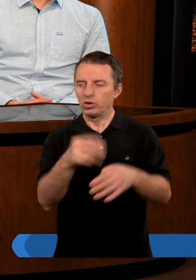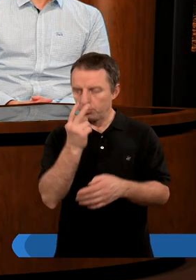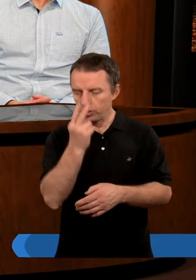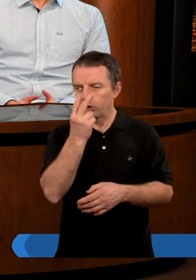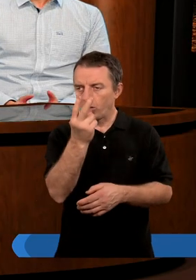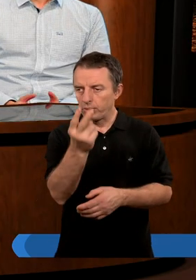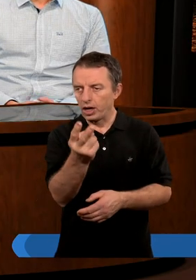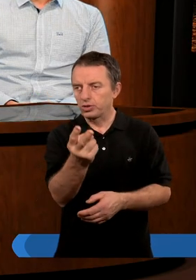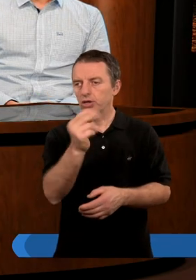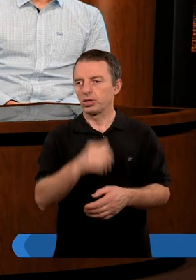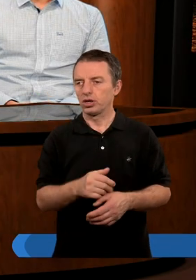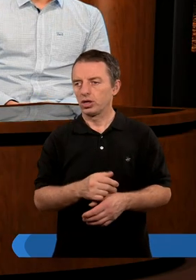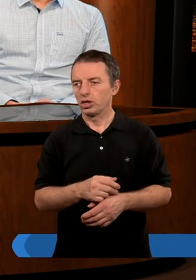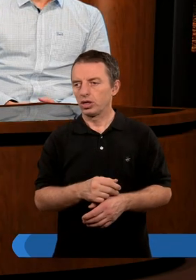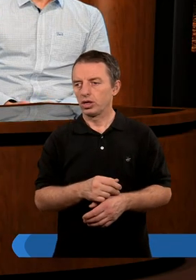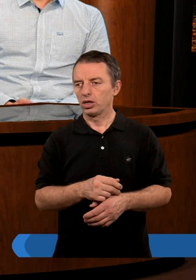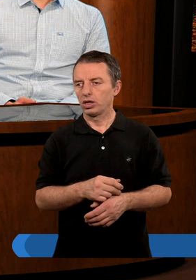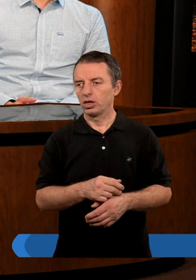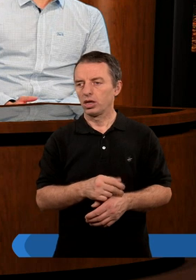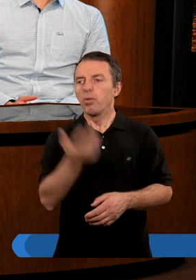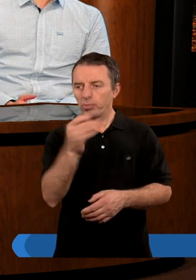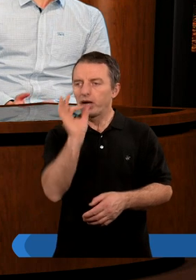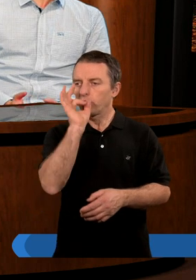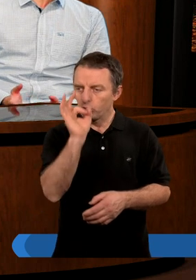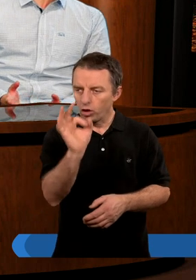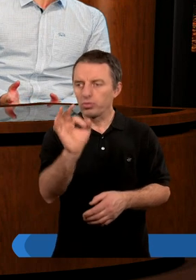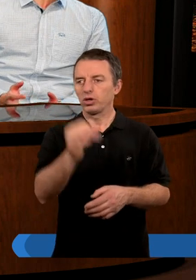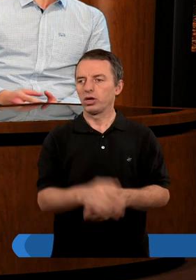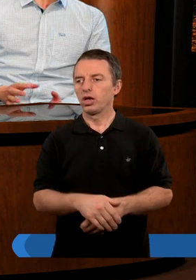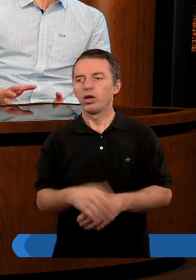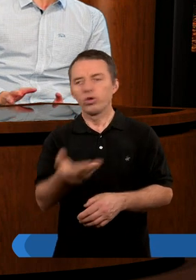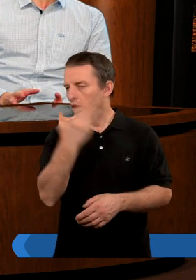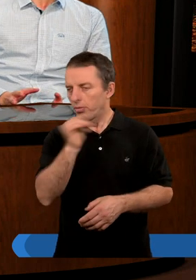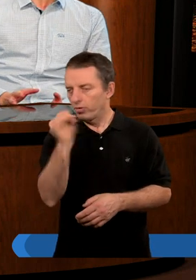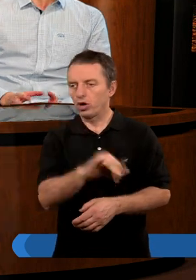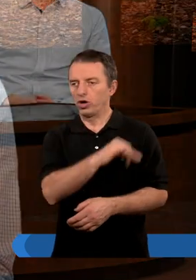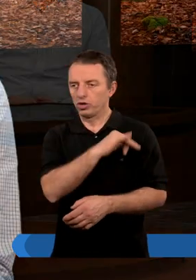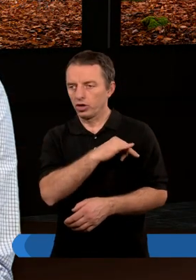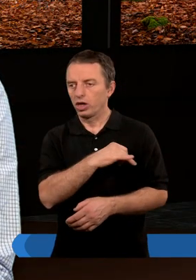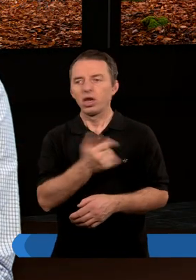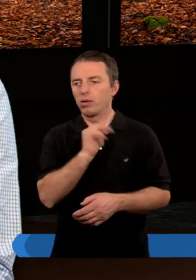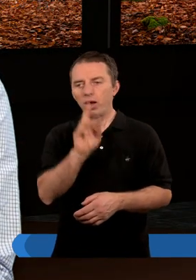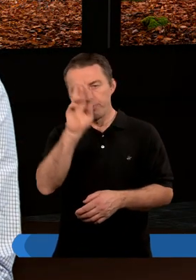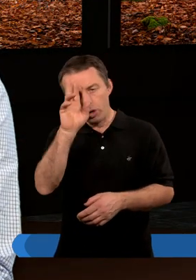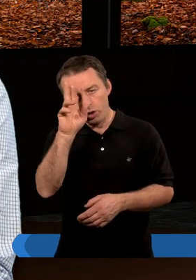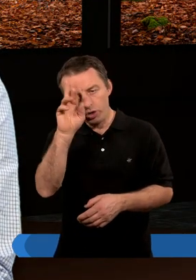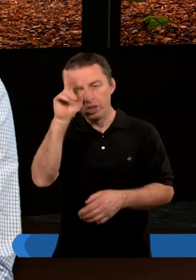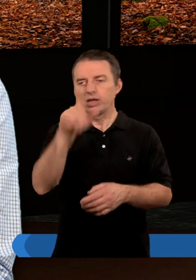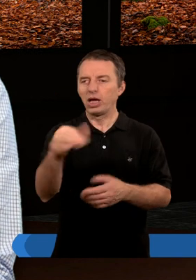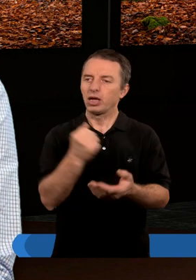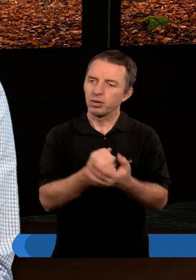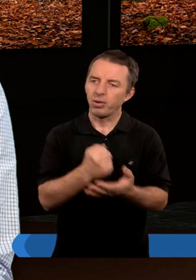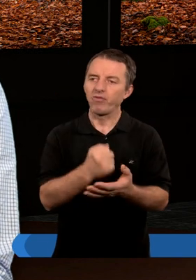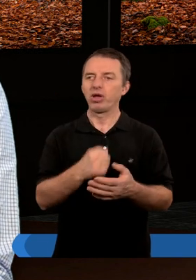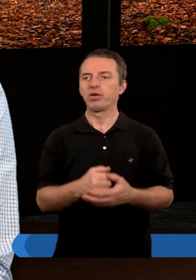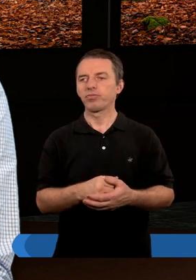Możemy zobaczyć. Było by chyba bardzo dobrze tak żyć, żeby w ogóle nie ma grzechu, nie ma takiego pojęcia, takich